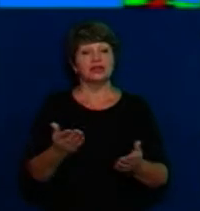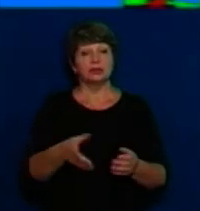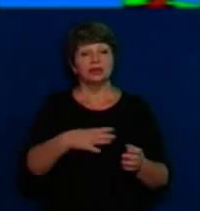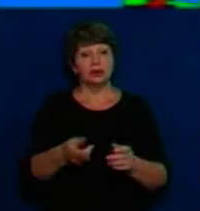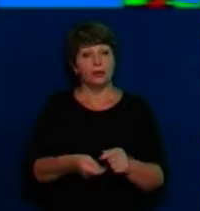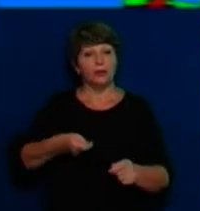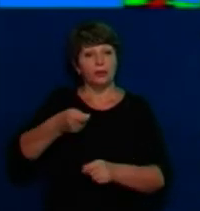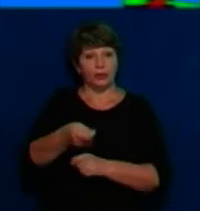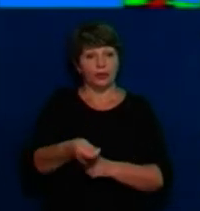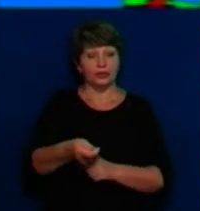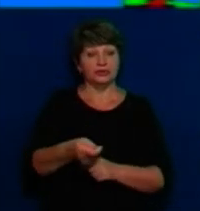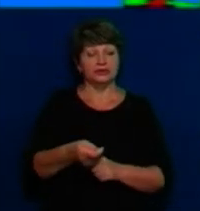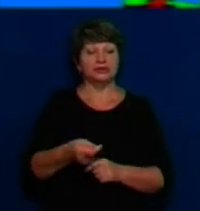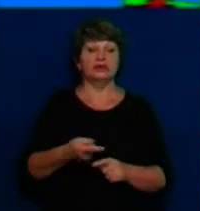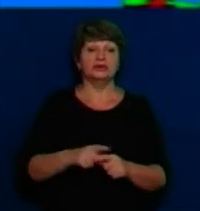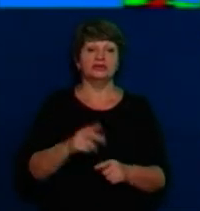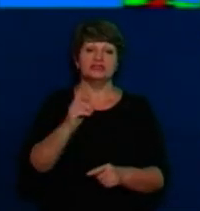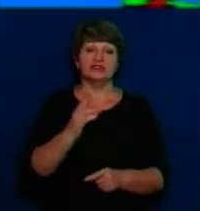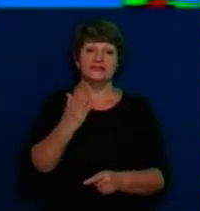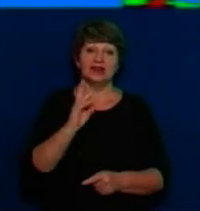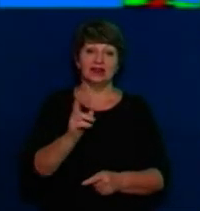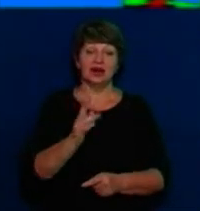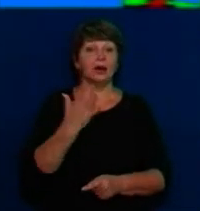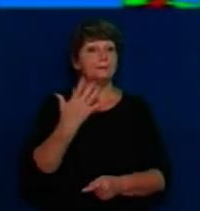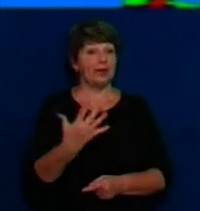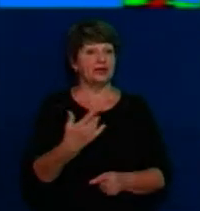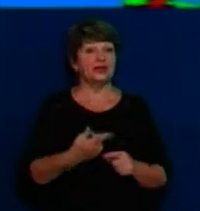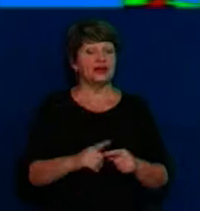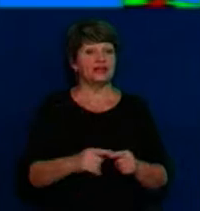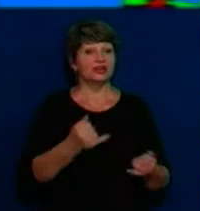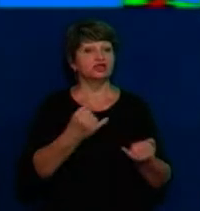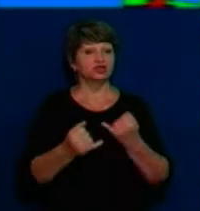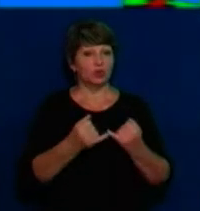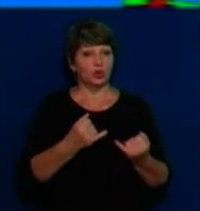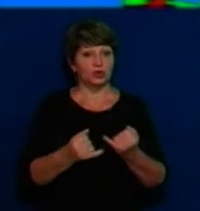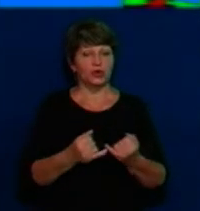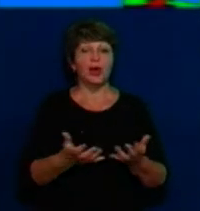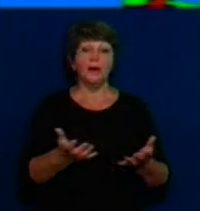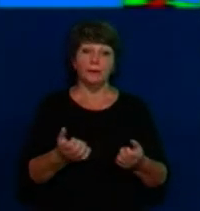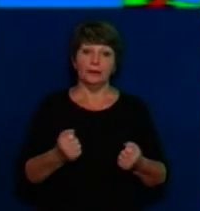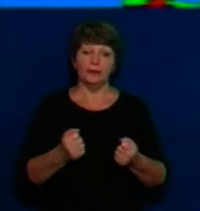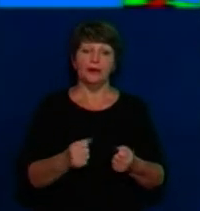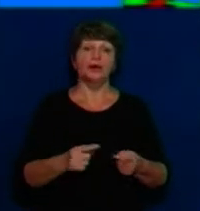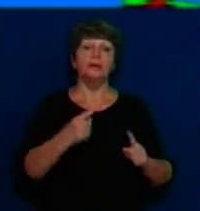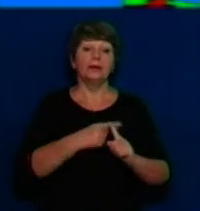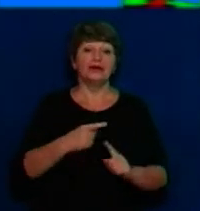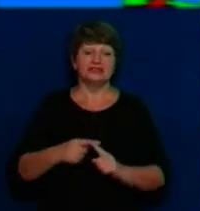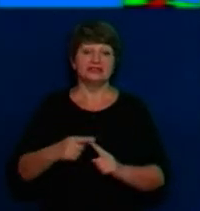ЦВК щодо призначення виборів. П'ять громад, їх позначено жовтим кольором, отримали позитивні висновки